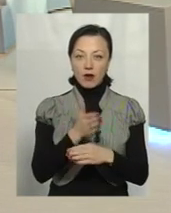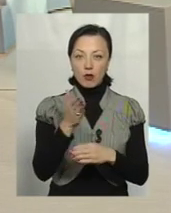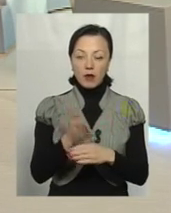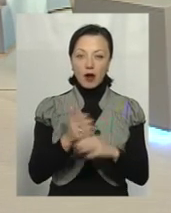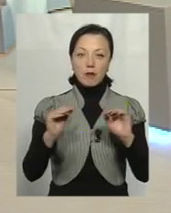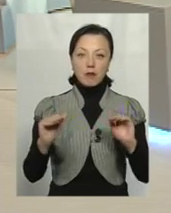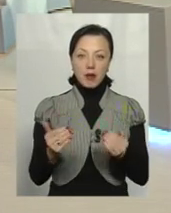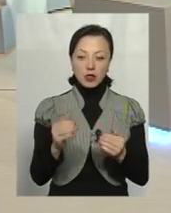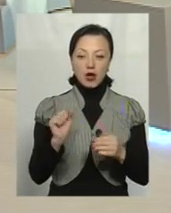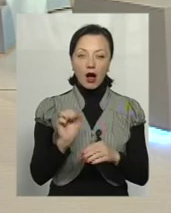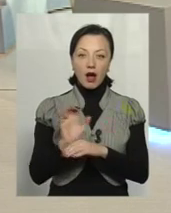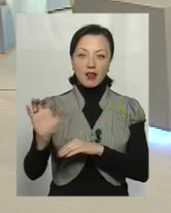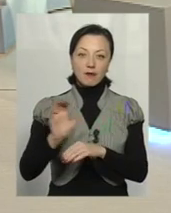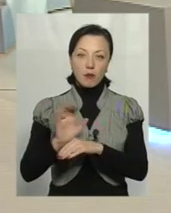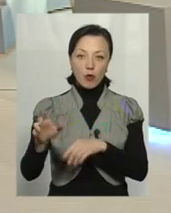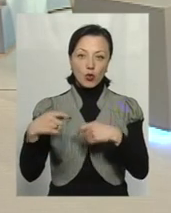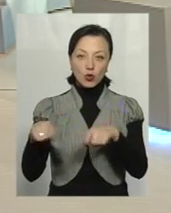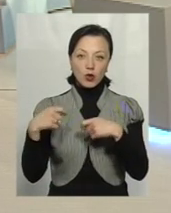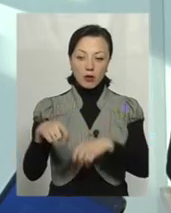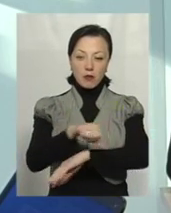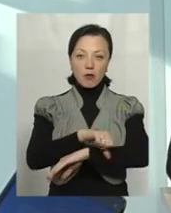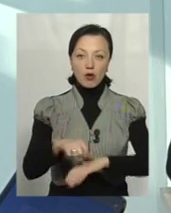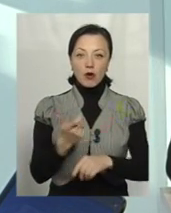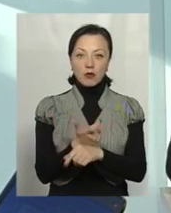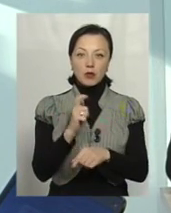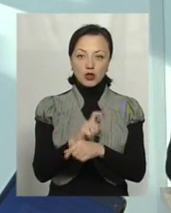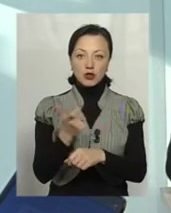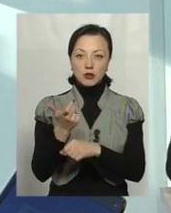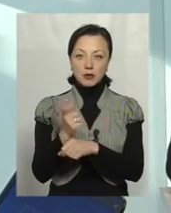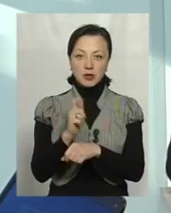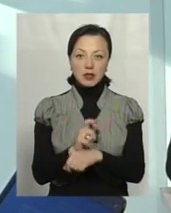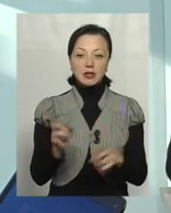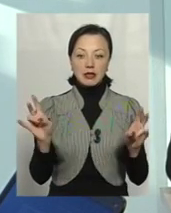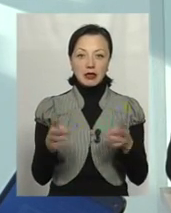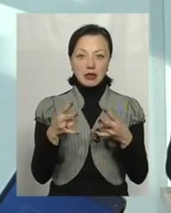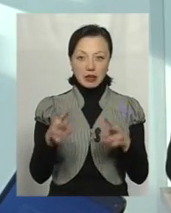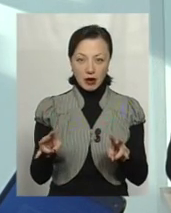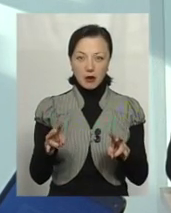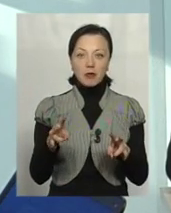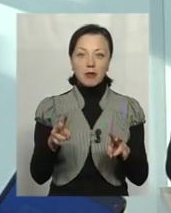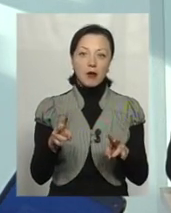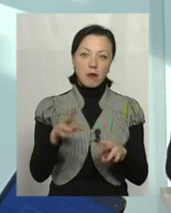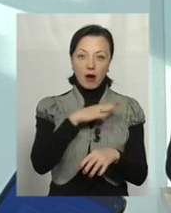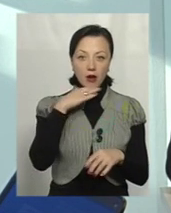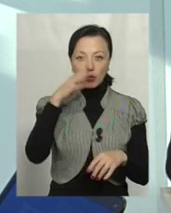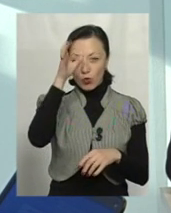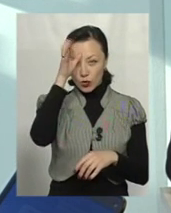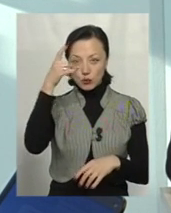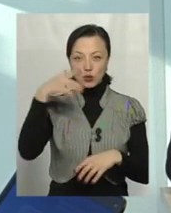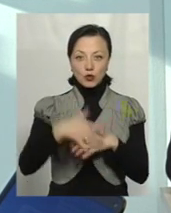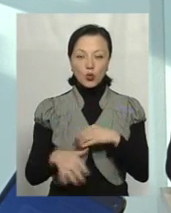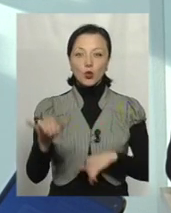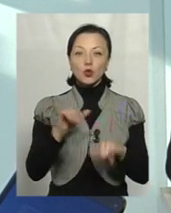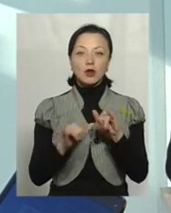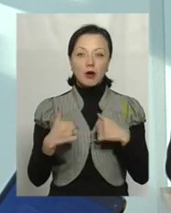а імпортуємо все більше. Не треба бути великим Нострадамусом, щоб зрозуміти, куди ця дорога нас заведе. На саме дно.